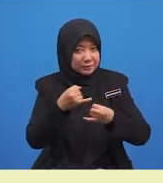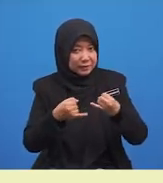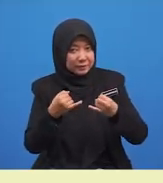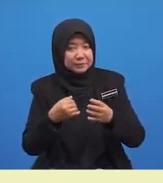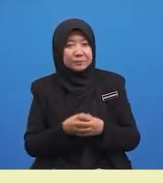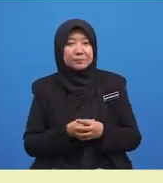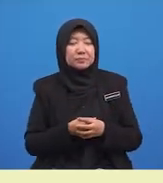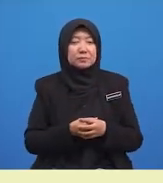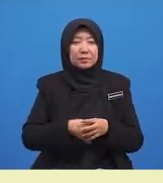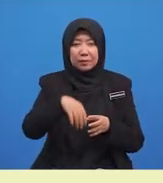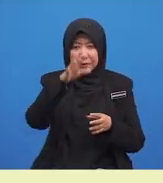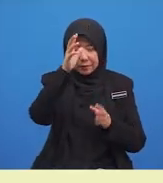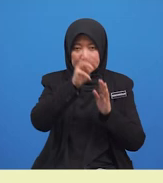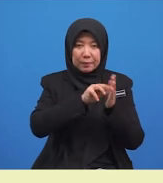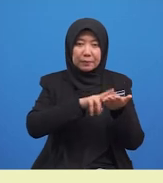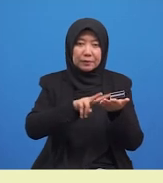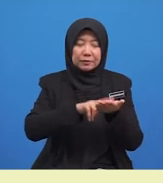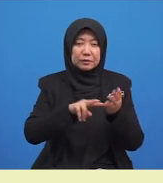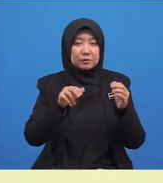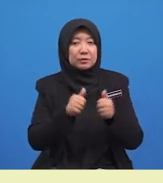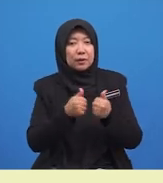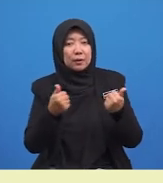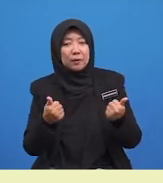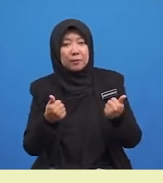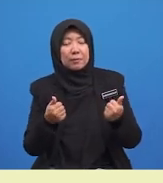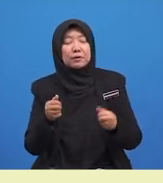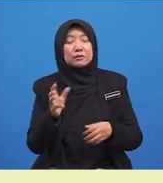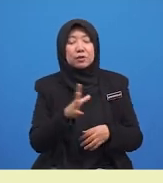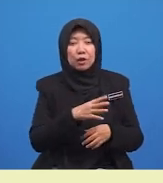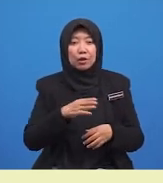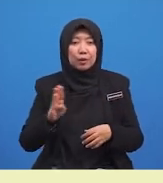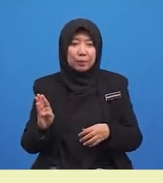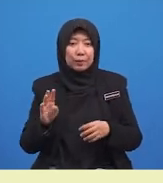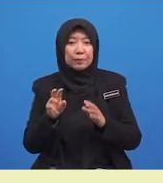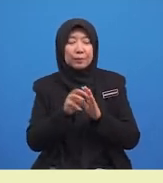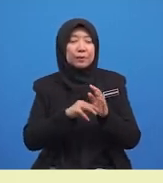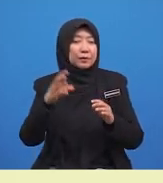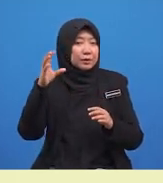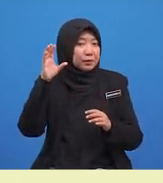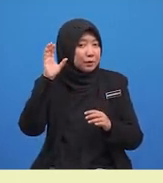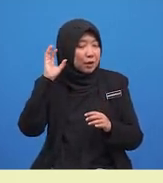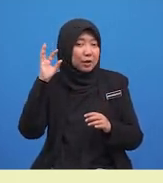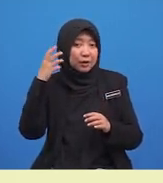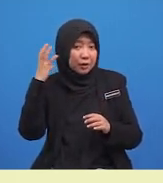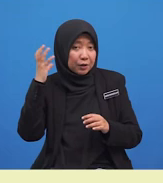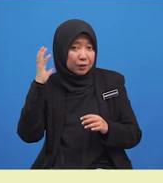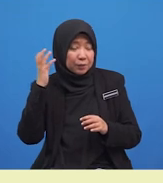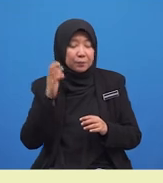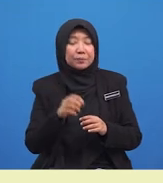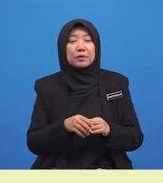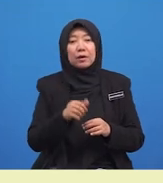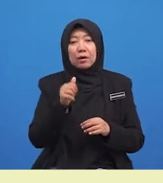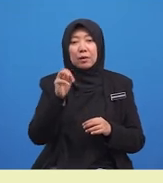Ayah membaca surat khabar sambil mendengar radio. Amir melayari